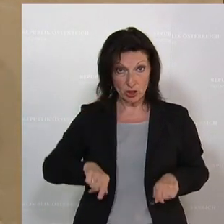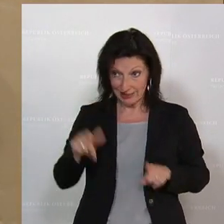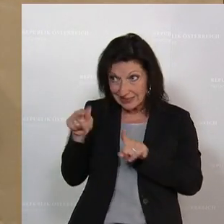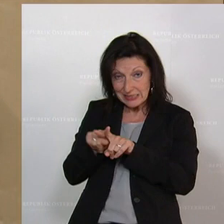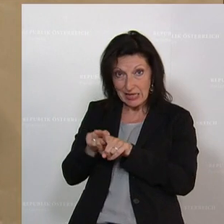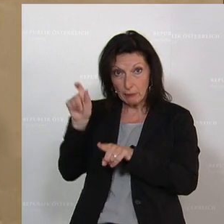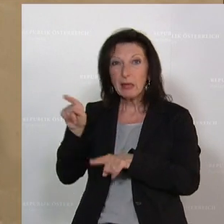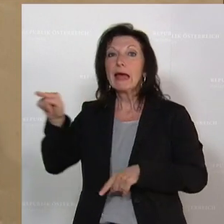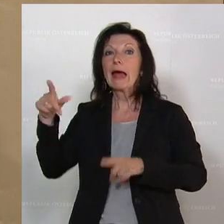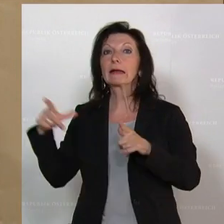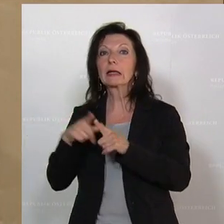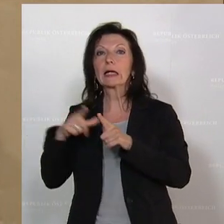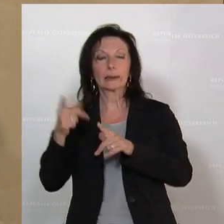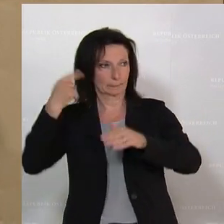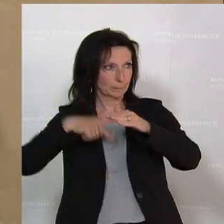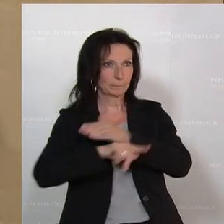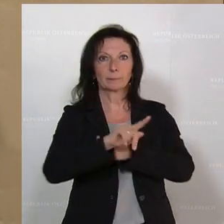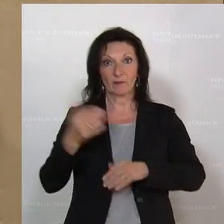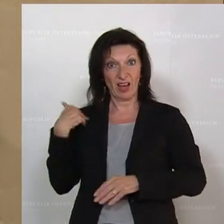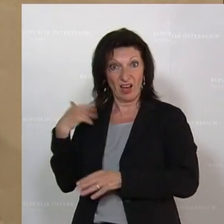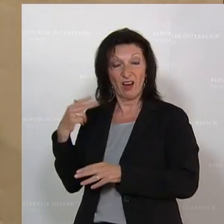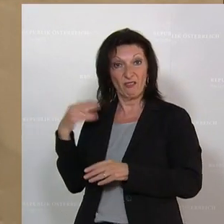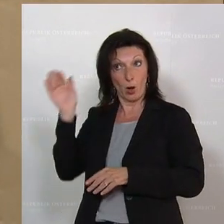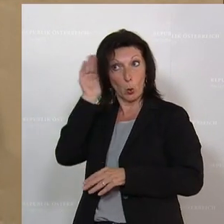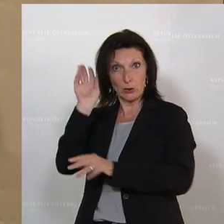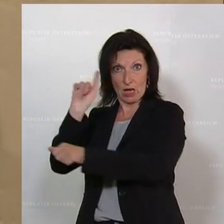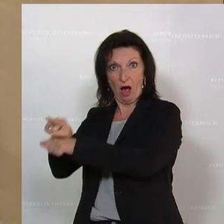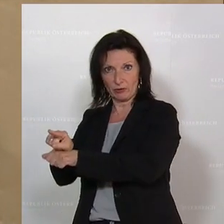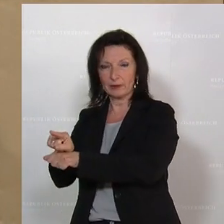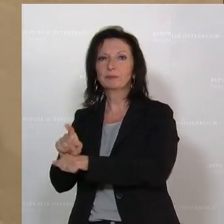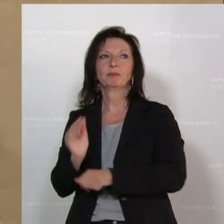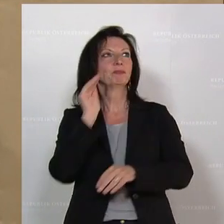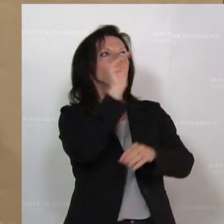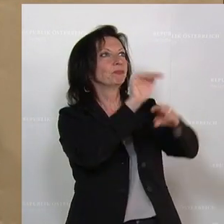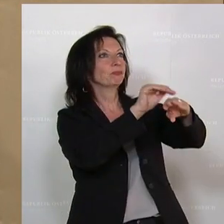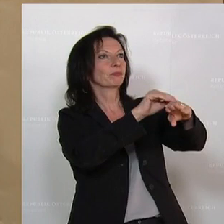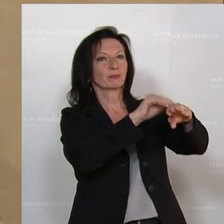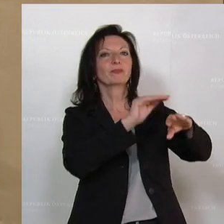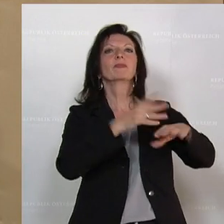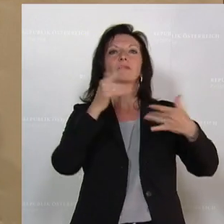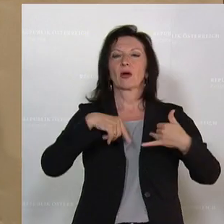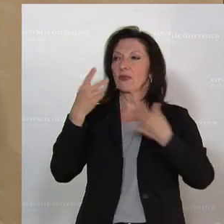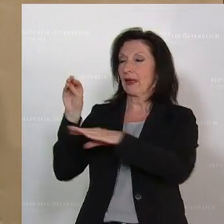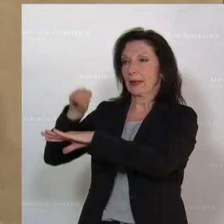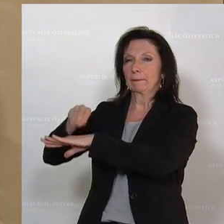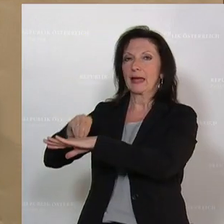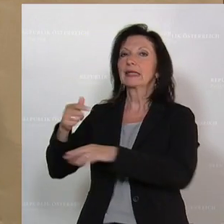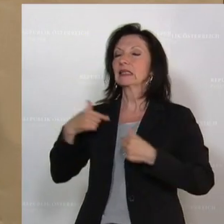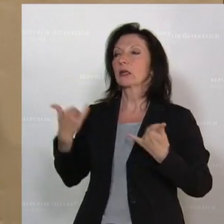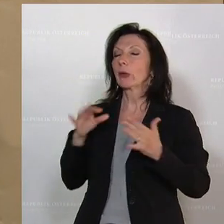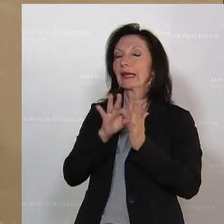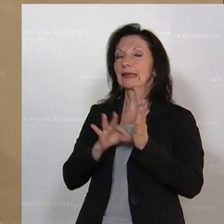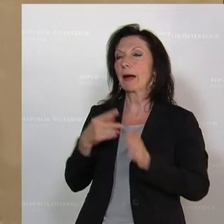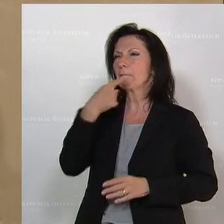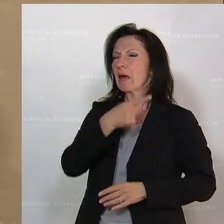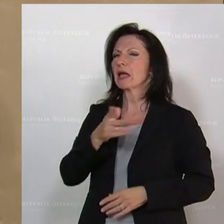zur Kirche. in seinem Auftrag und meldet ihm dann am Tag, heute ist dieser Termin und wir werden ihm